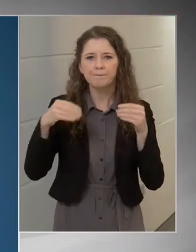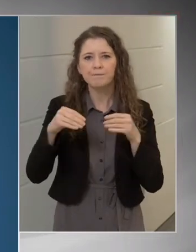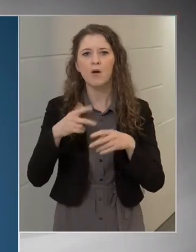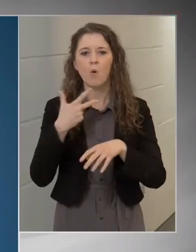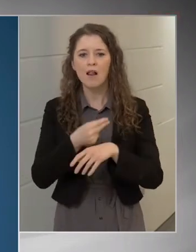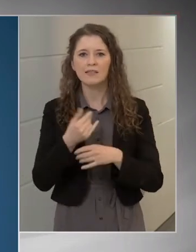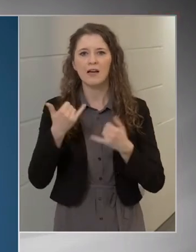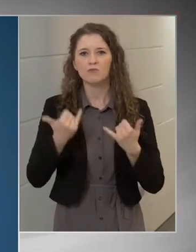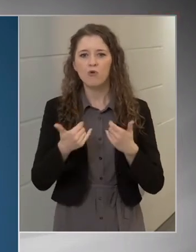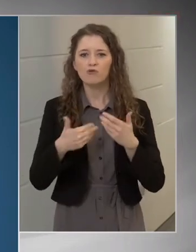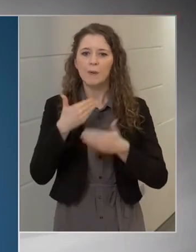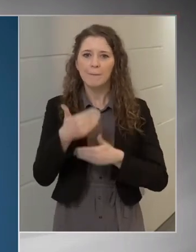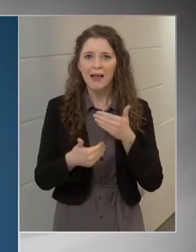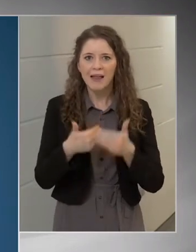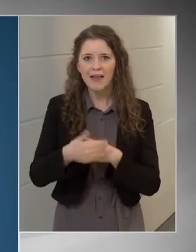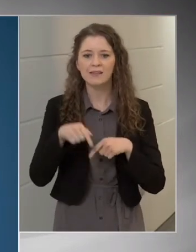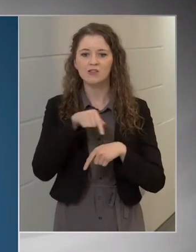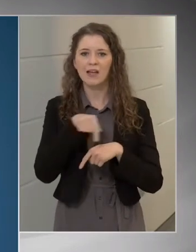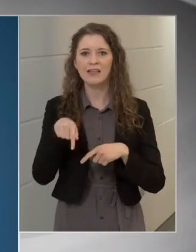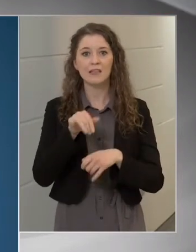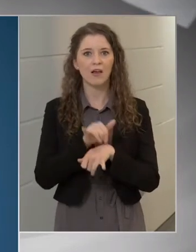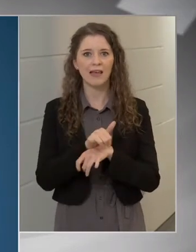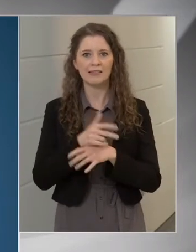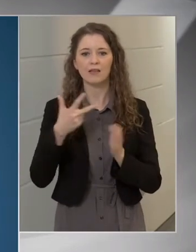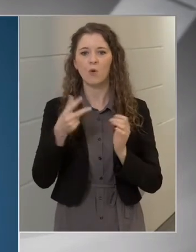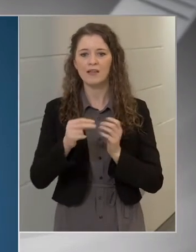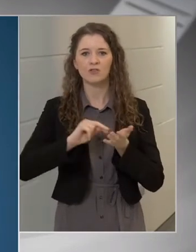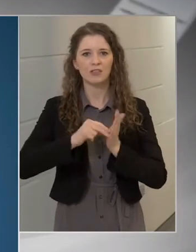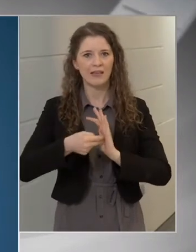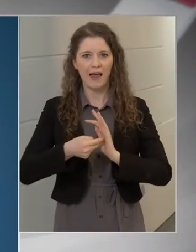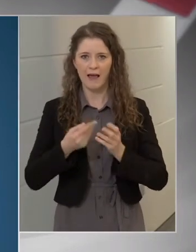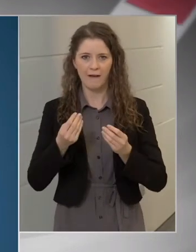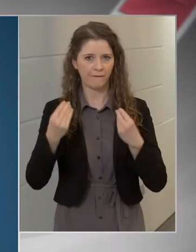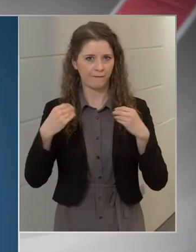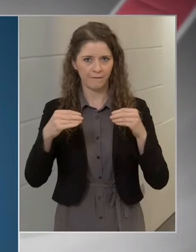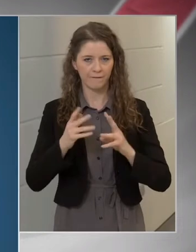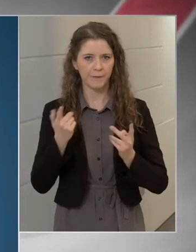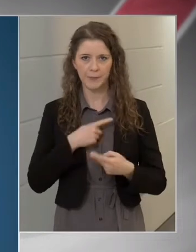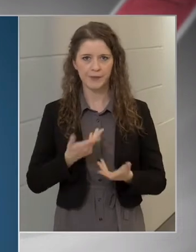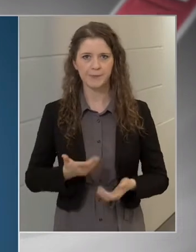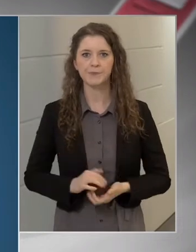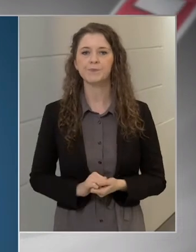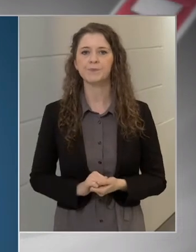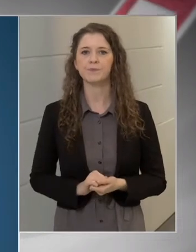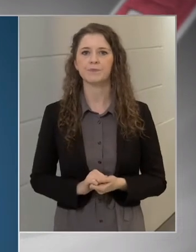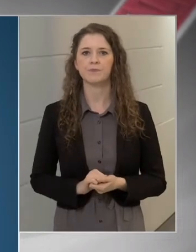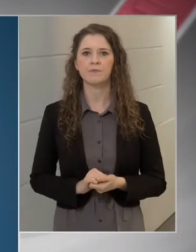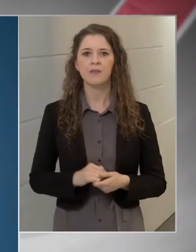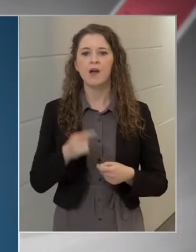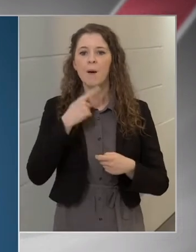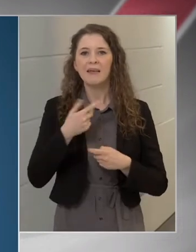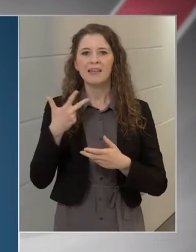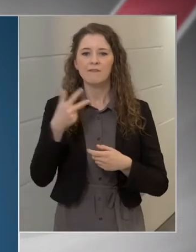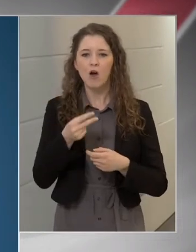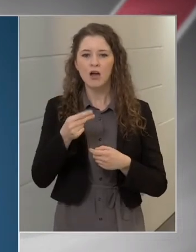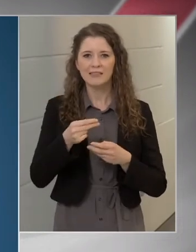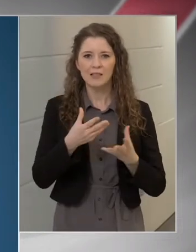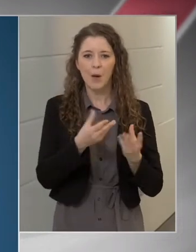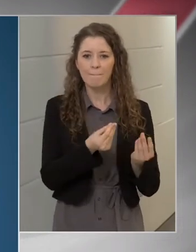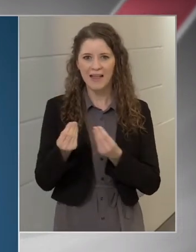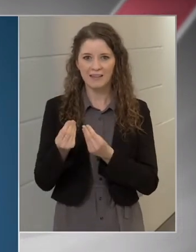menetéről és az eheti oltási tervről. Továbbra is a rendelkezésre álló vakcina mennyisége határozza meg